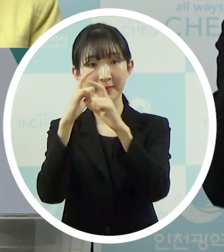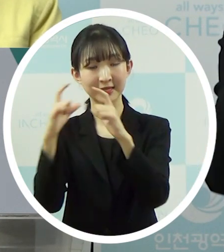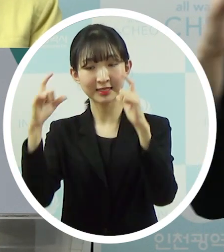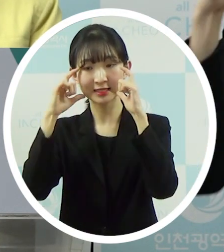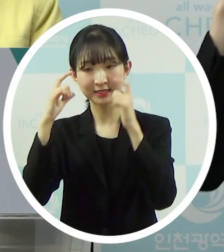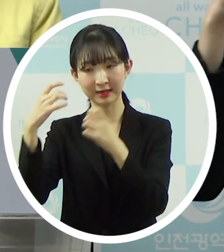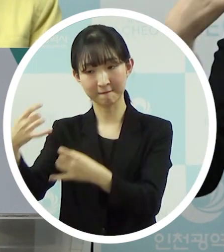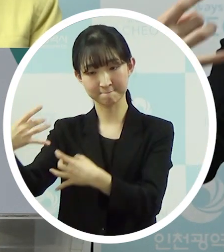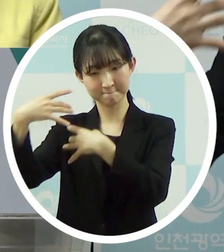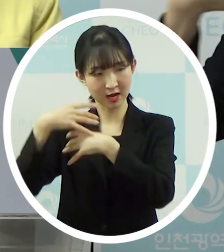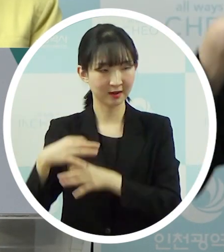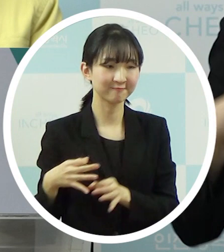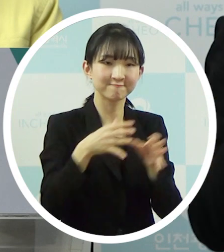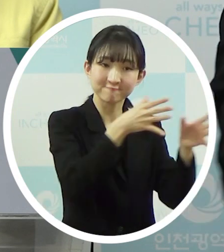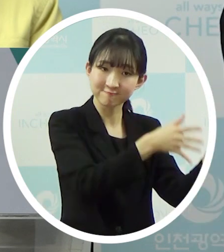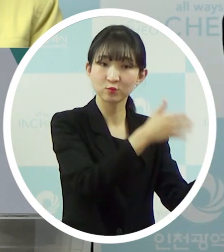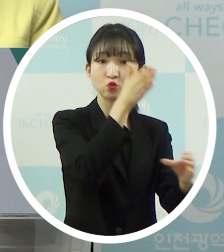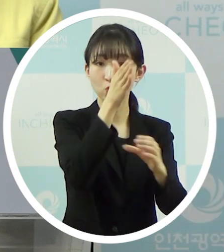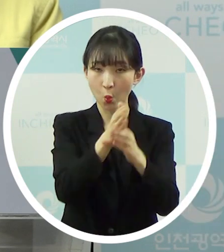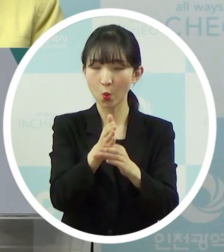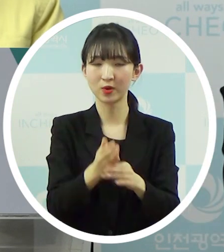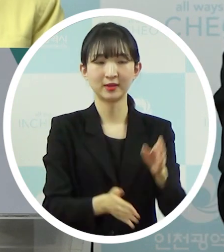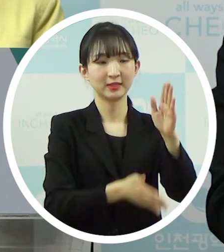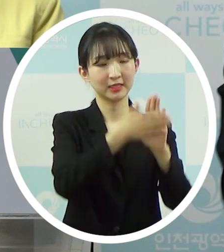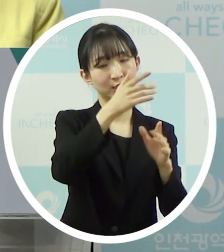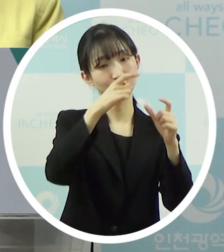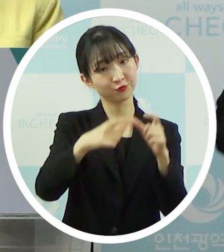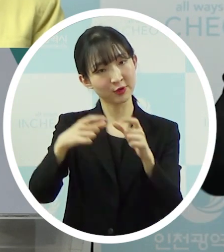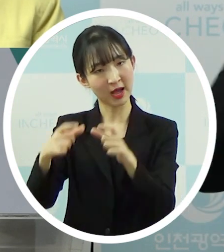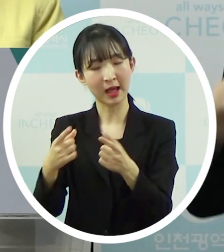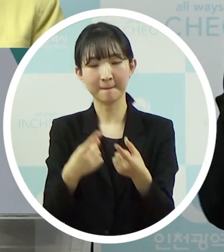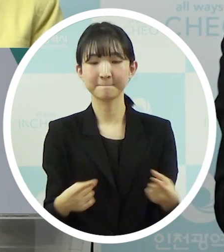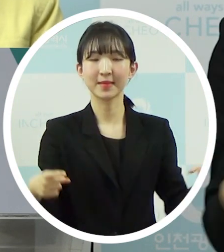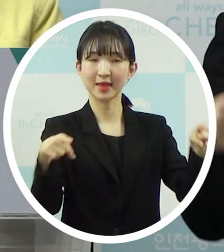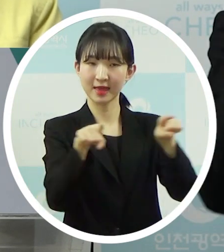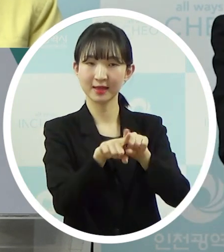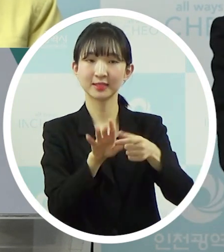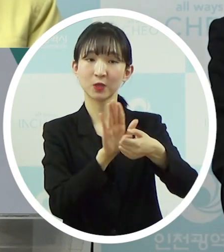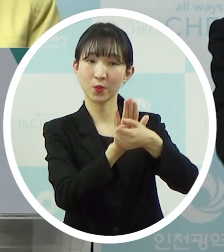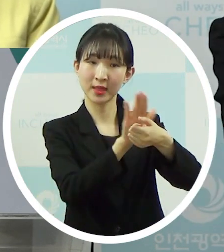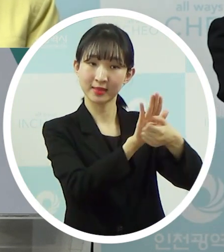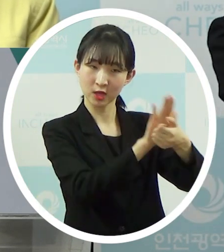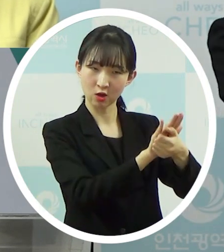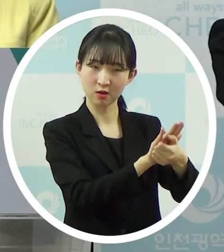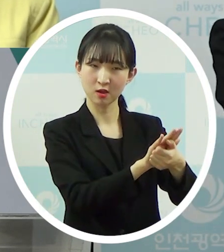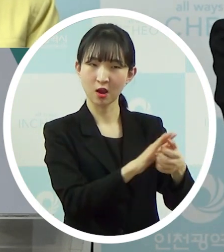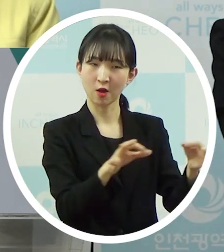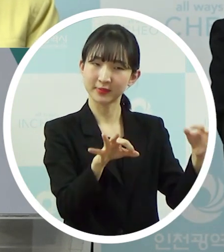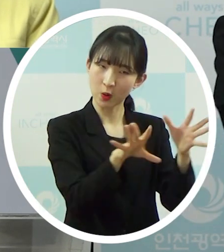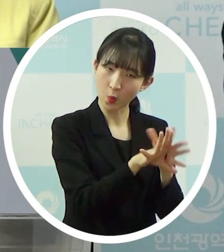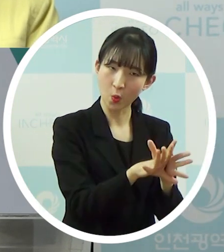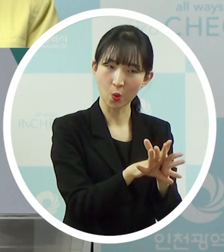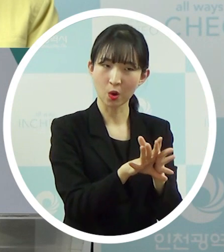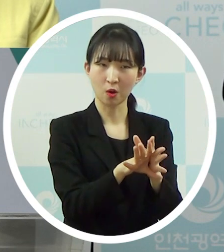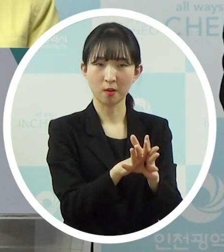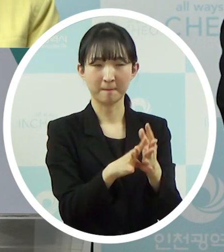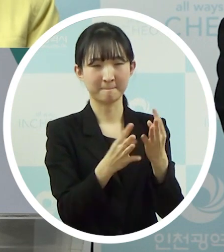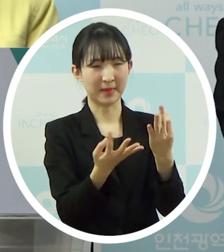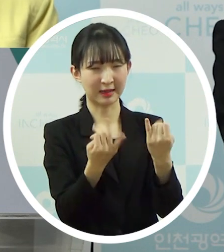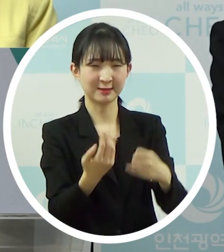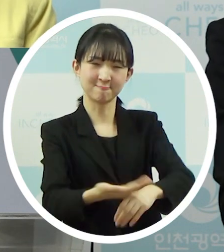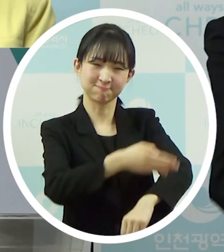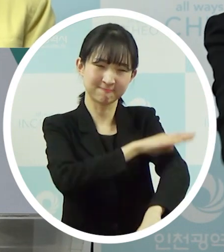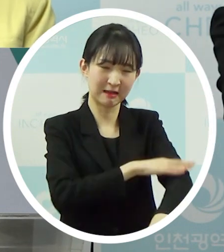이런 것들을 배부를 하고 있고요. 시와 군구가 중복적으로 지원하는 부분 이런 것들을 좀 없앤다든지 과도하게 구매하는 부분을